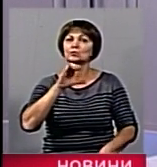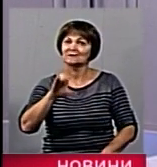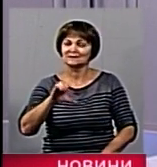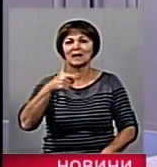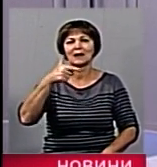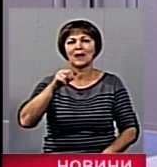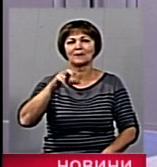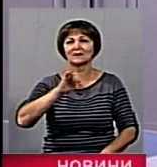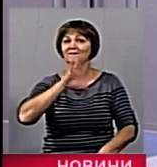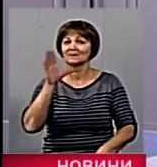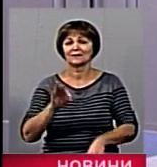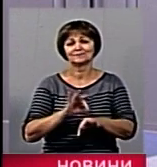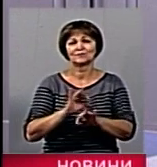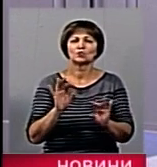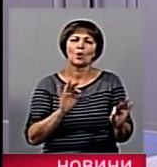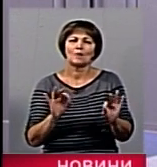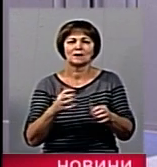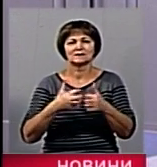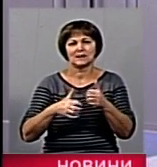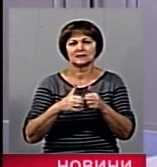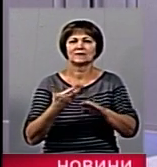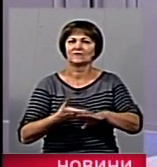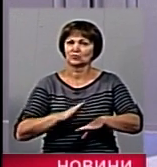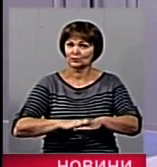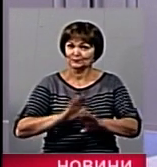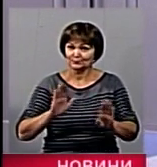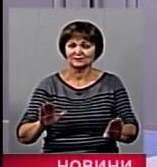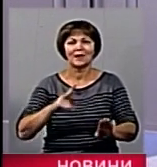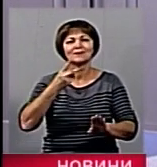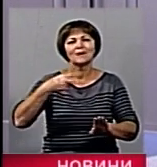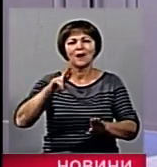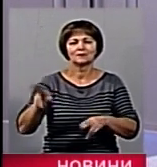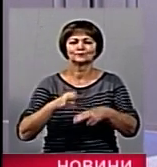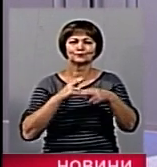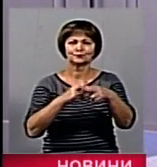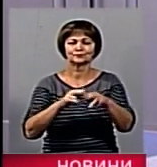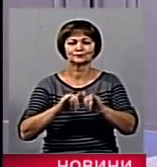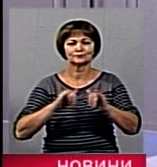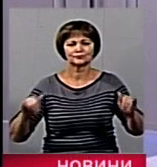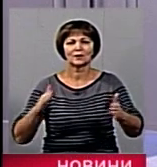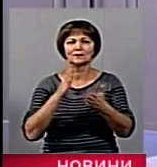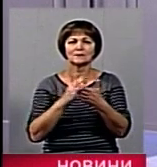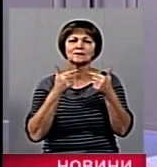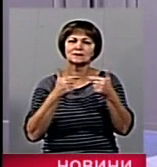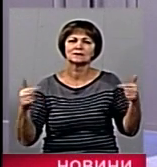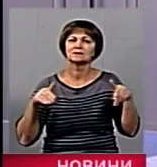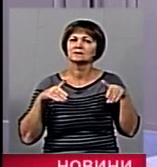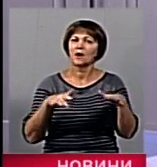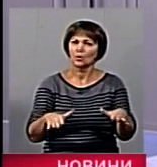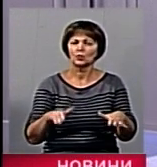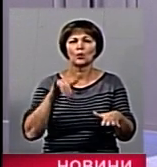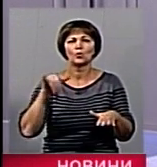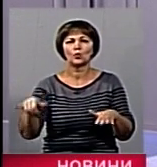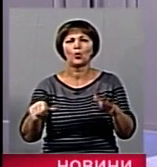перебігає у легкому та середньому ступенях важкості. Задля локалізації та ліквідації спалаху тривають протиепідемічні заходи.